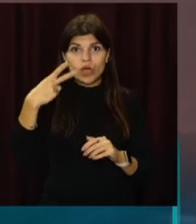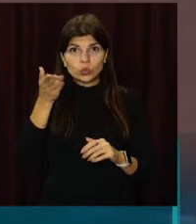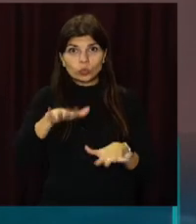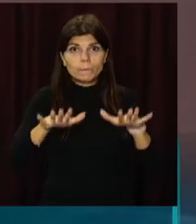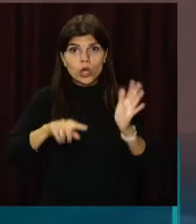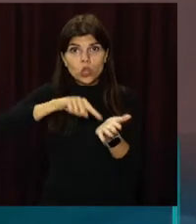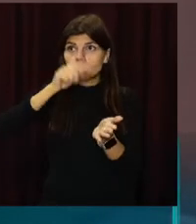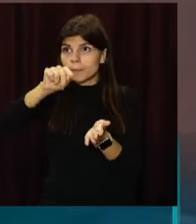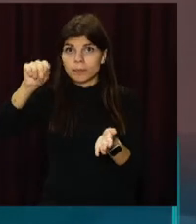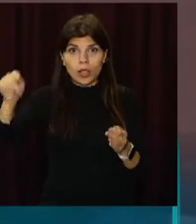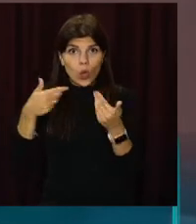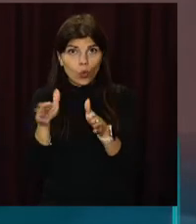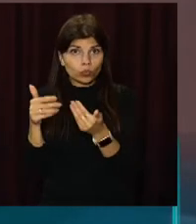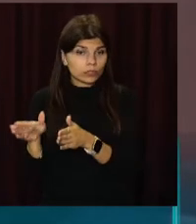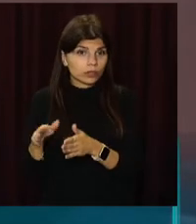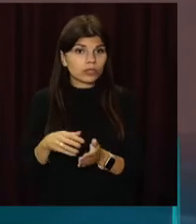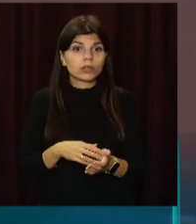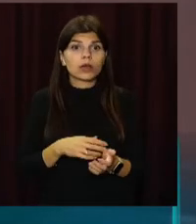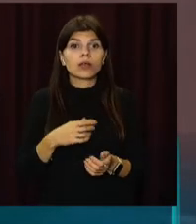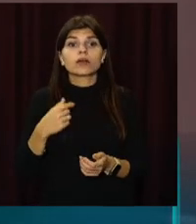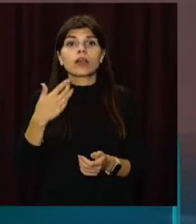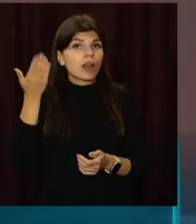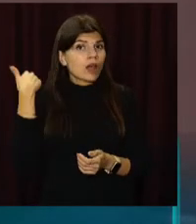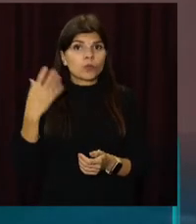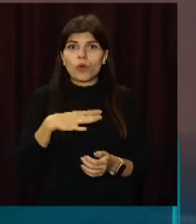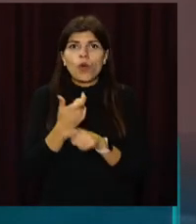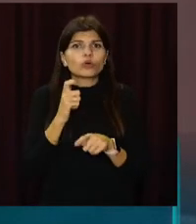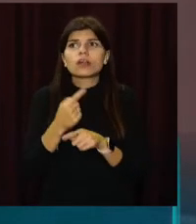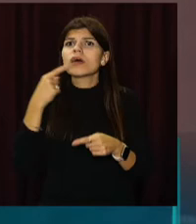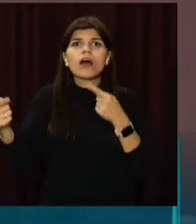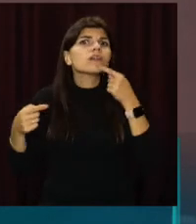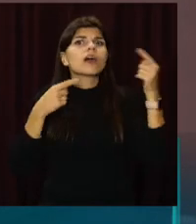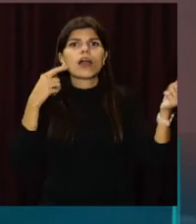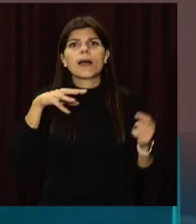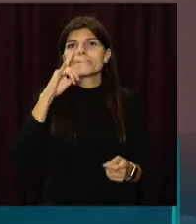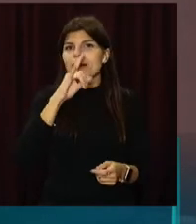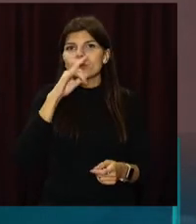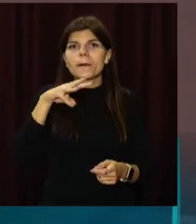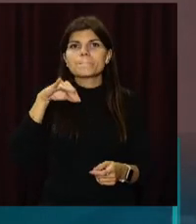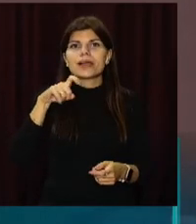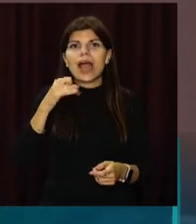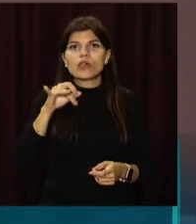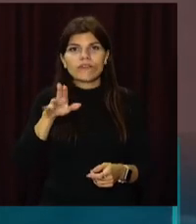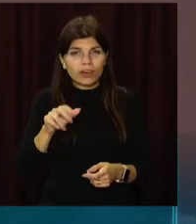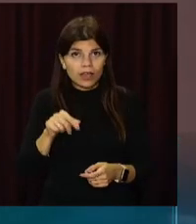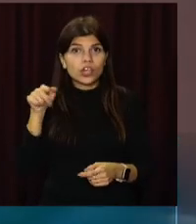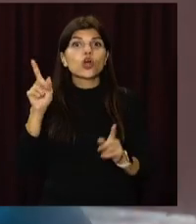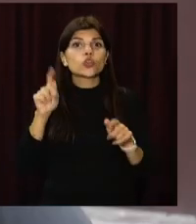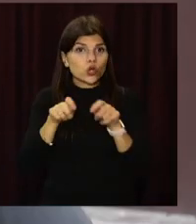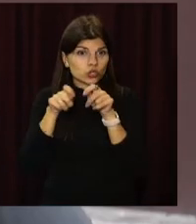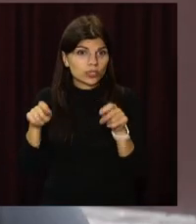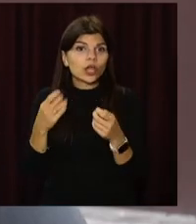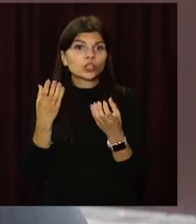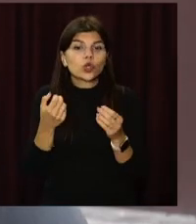були майже в найвидальнішій точці нашої області, це Маломіхайловка, і там ми відкрили черговий ЦНАП, і нам